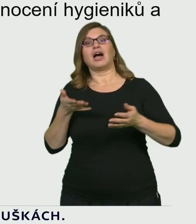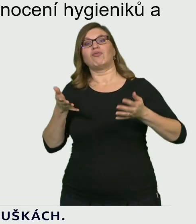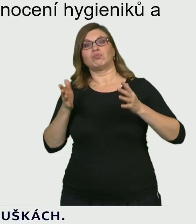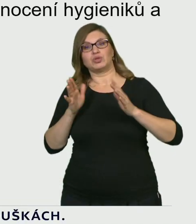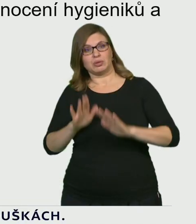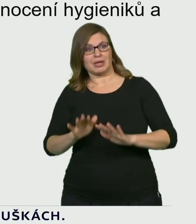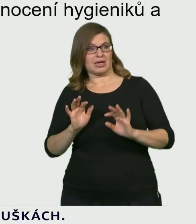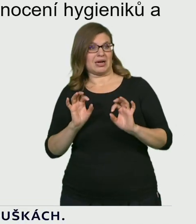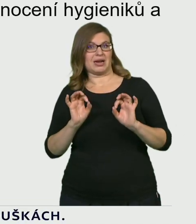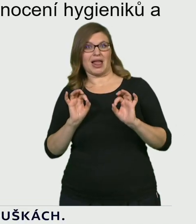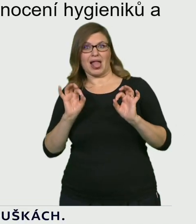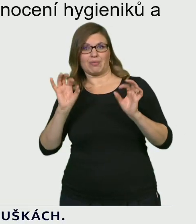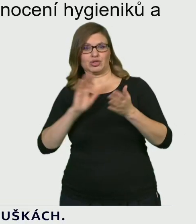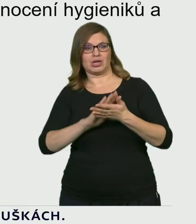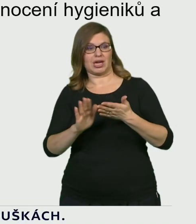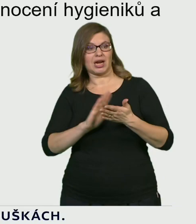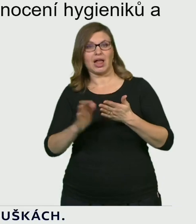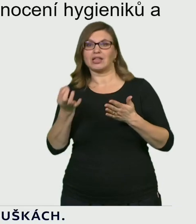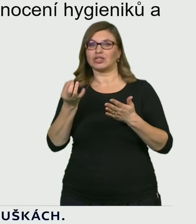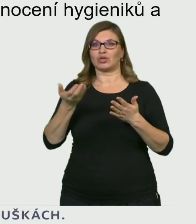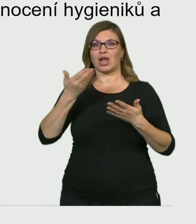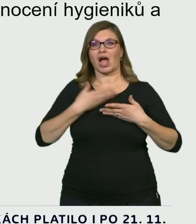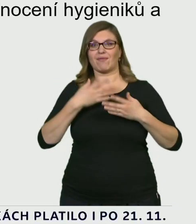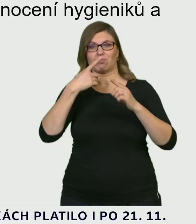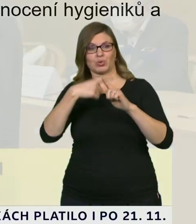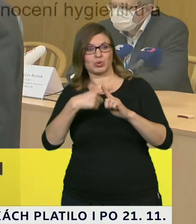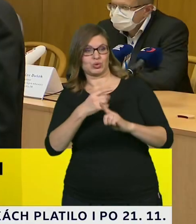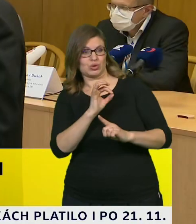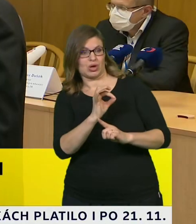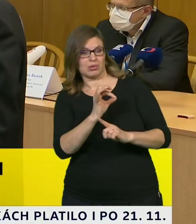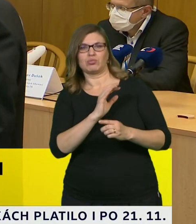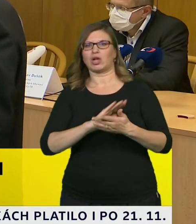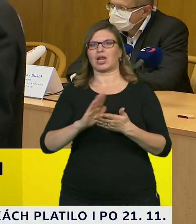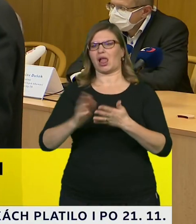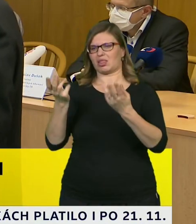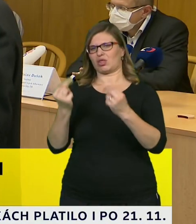můžeme zohlednit i jiné pozitivní trendy ve vývoji epidemická situace.